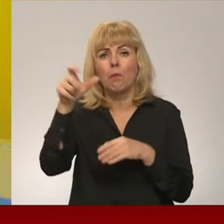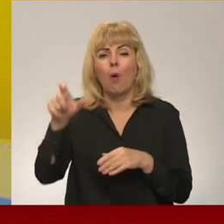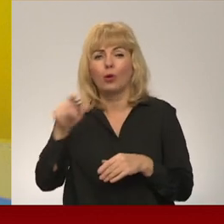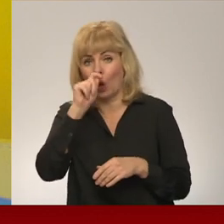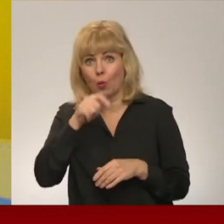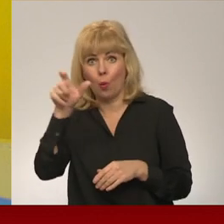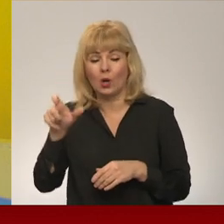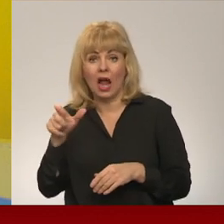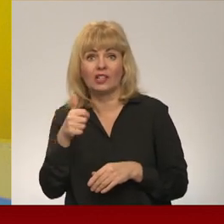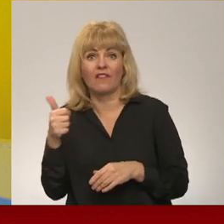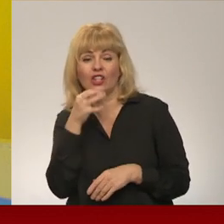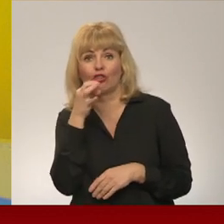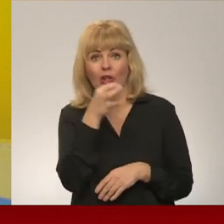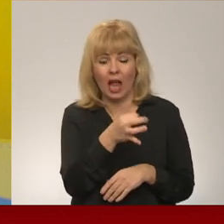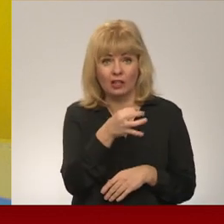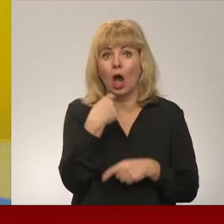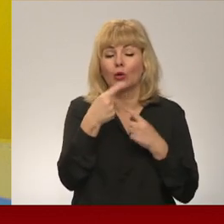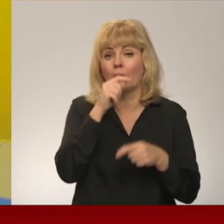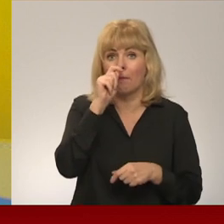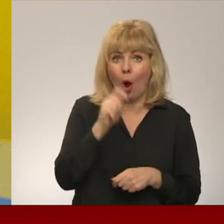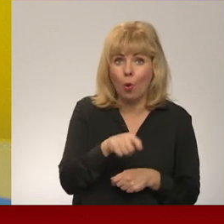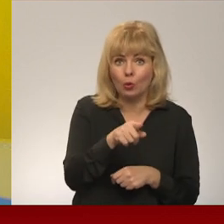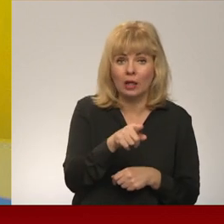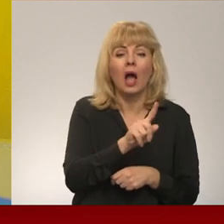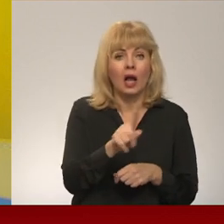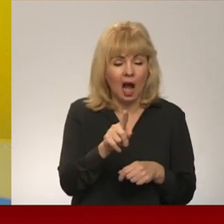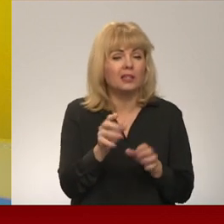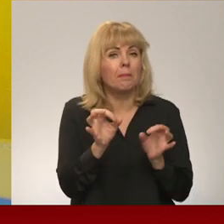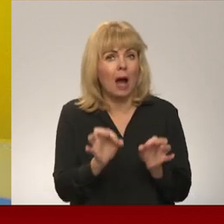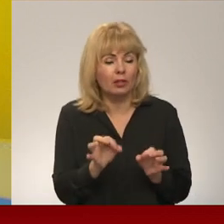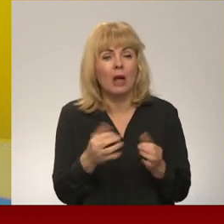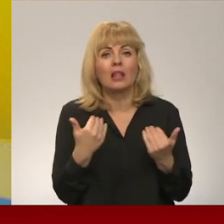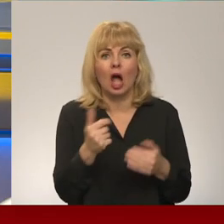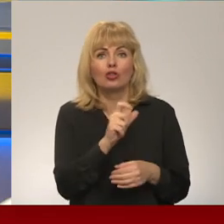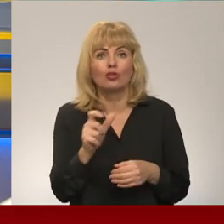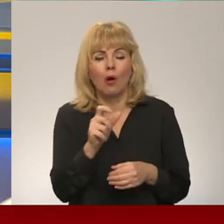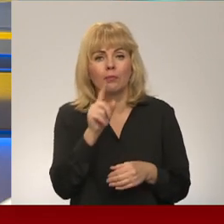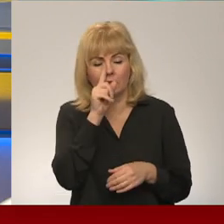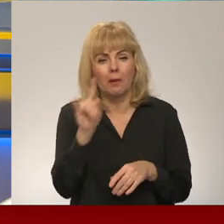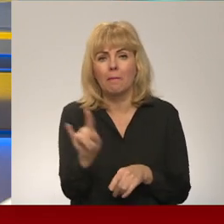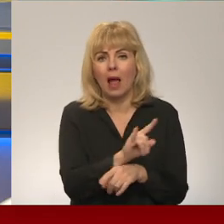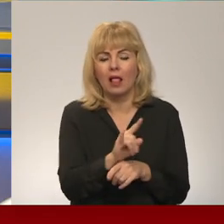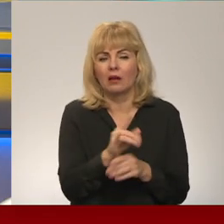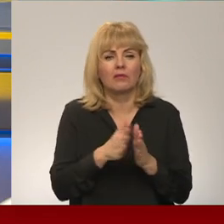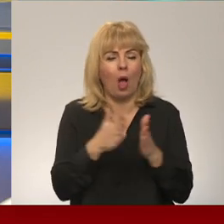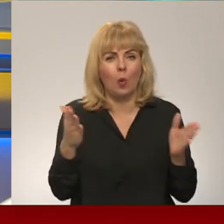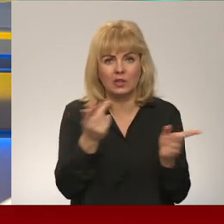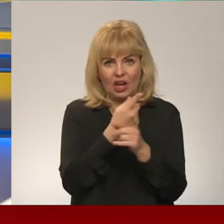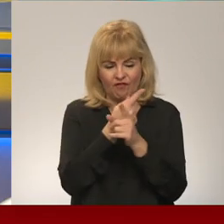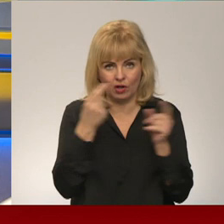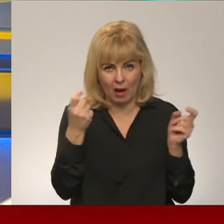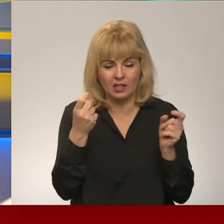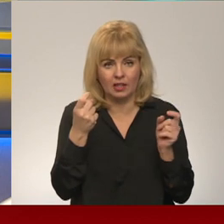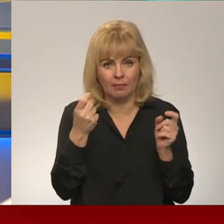runājot par Ukrainu, un runājot tie, kas ir patiesībai, šobrīd ļoti, ļoti daudz melīgas informācijas. Nu, principā,